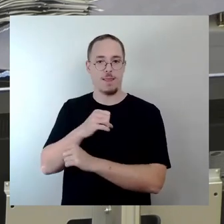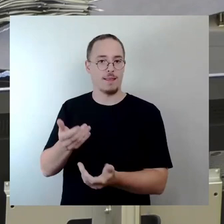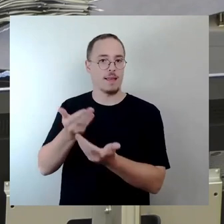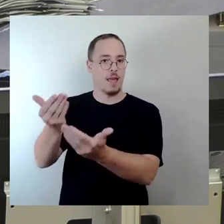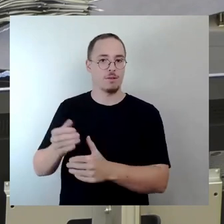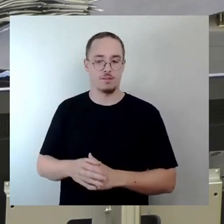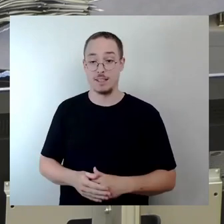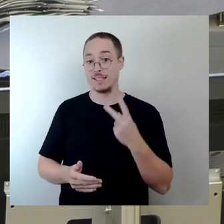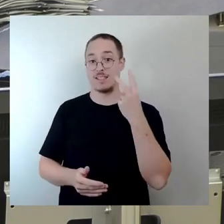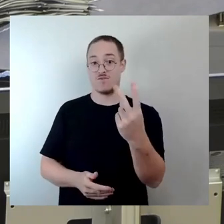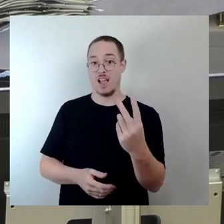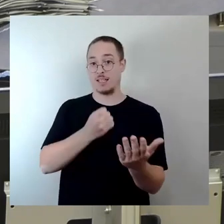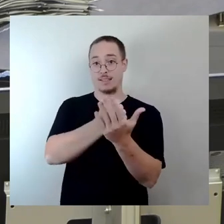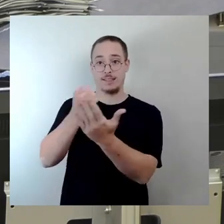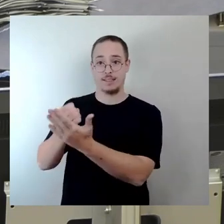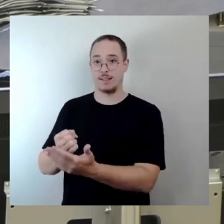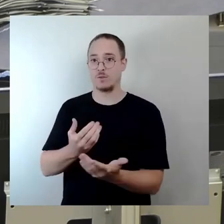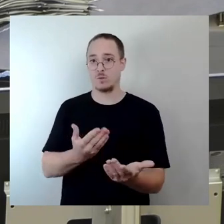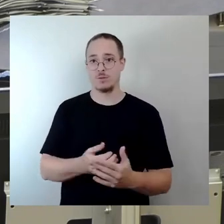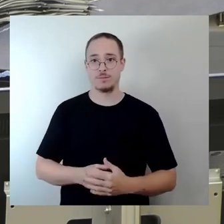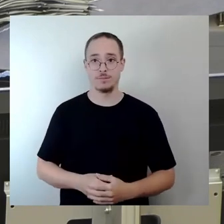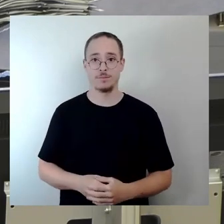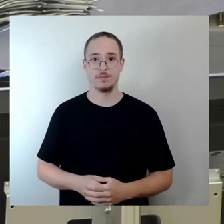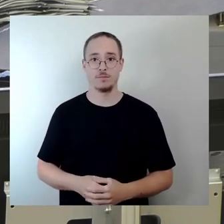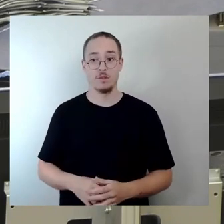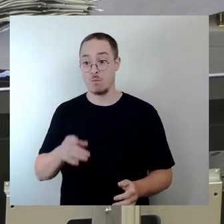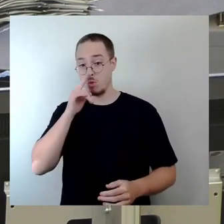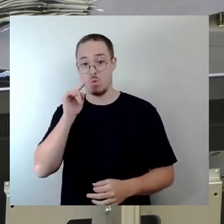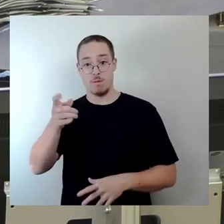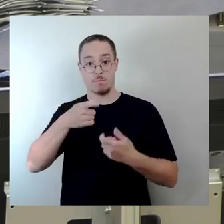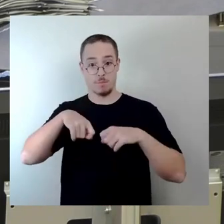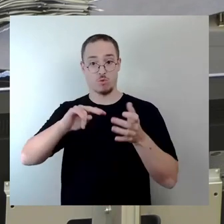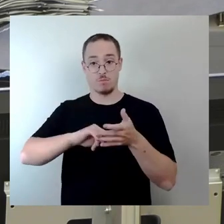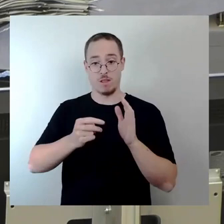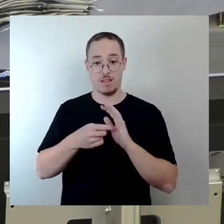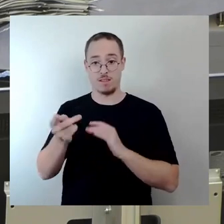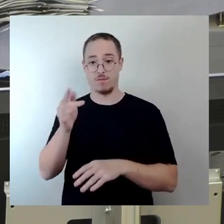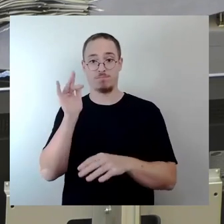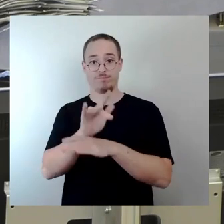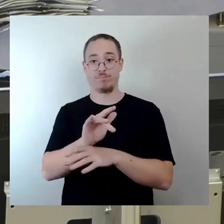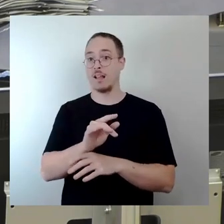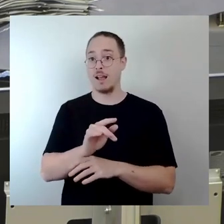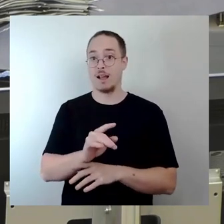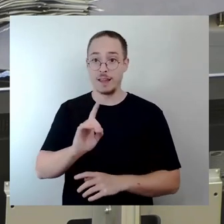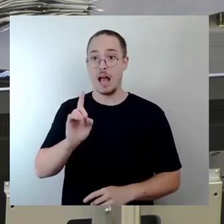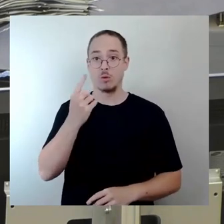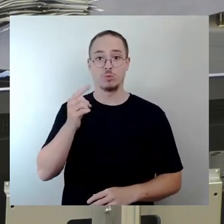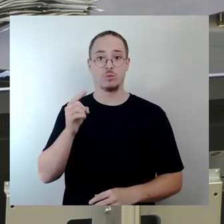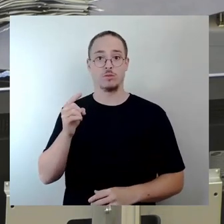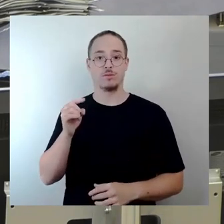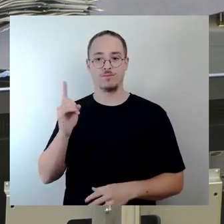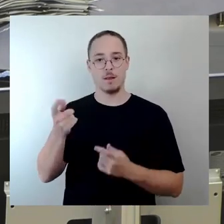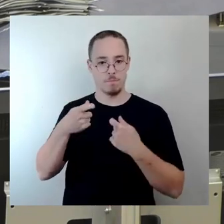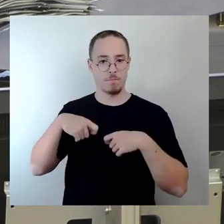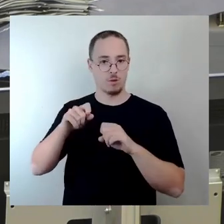Und es war auch nie nur eine Klage gegen den ursprünglichen Bebauungsplan, sondern es war erst ein Bau, der außerhalb einer ursprünglichen Baugenehmigung